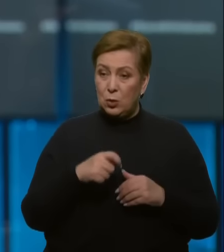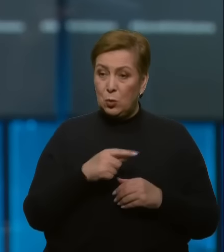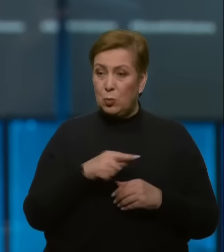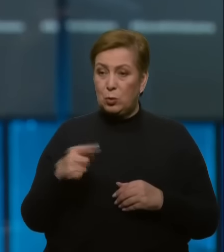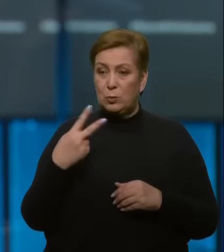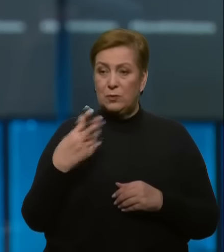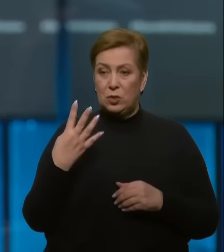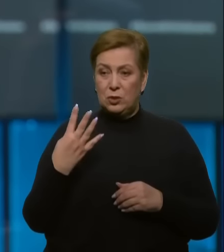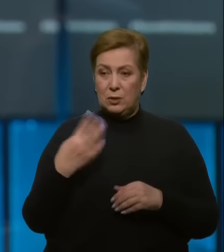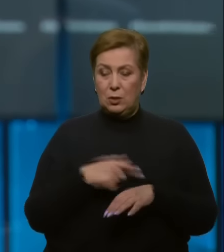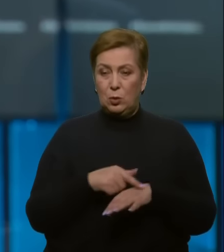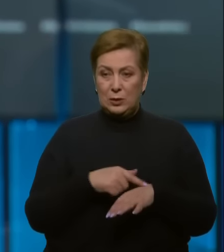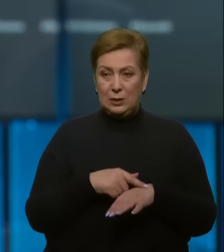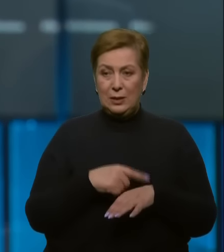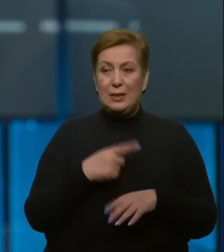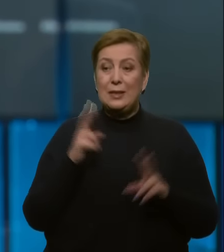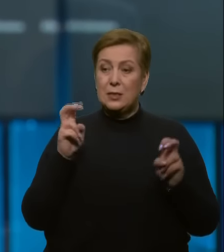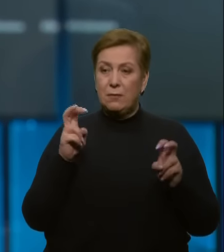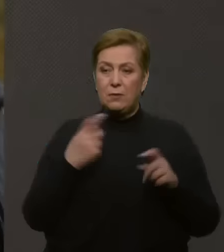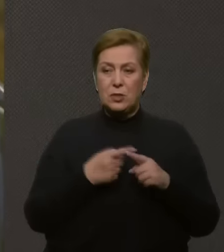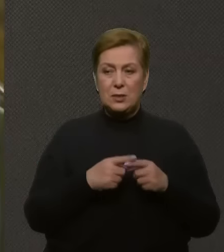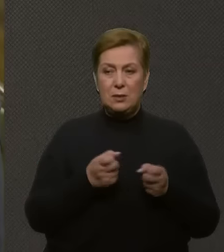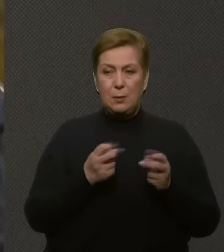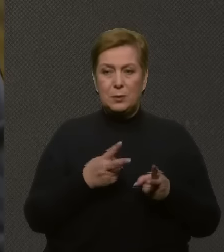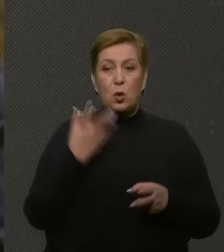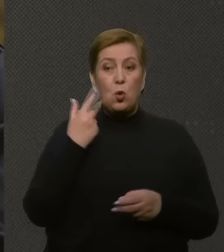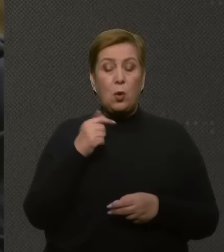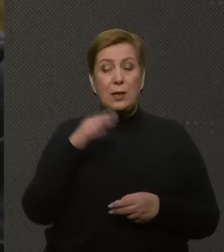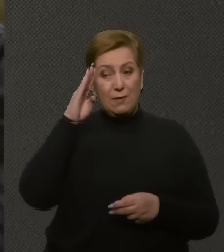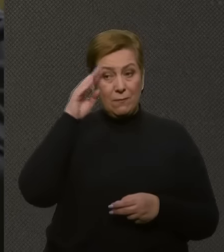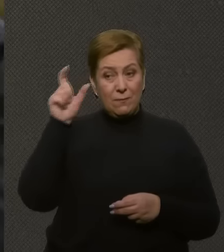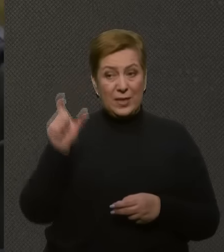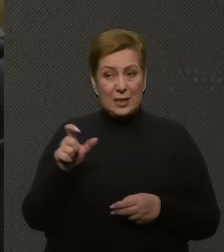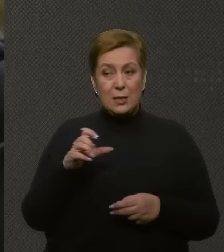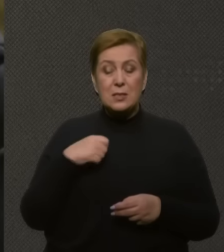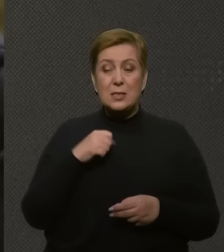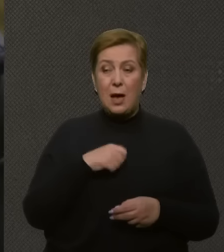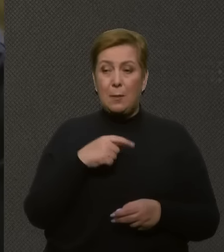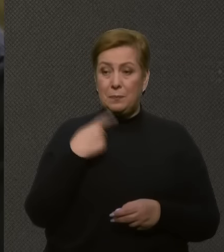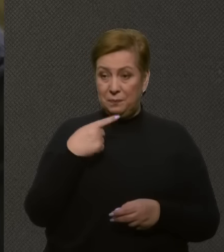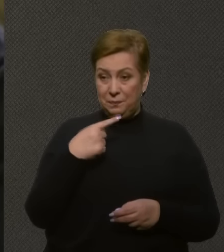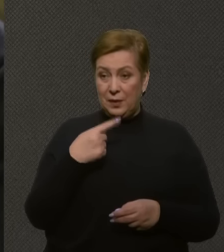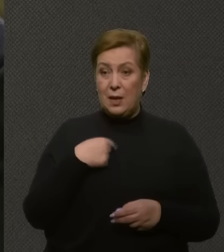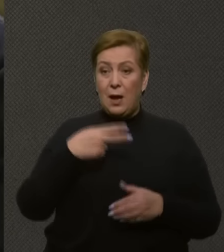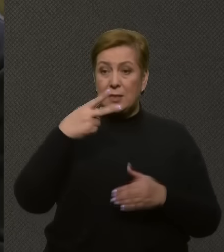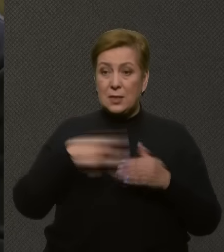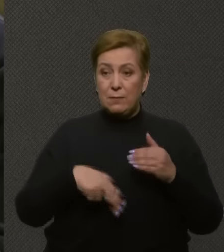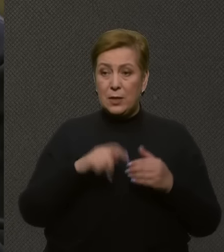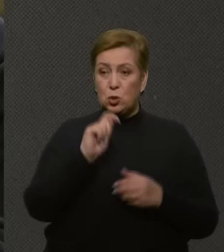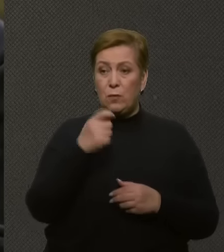назвавши їх небезпечними. Коли він сам каже, що я завершу війну,